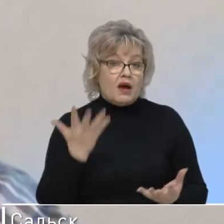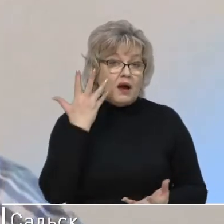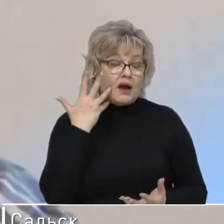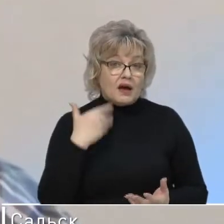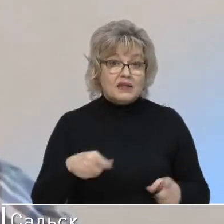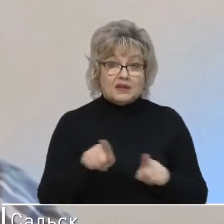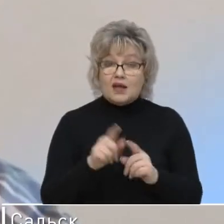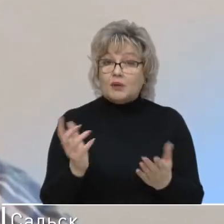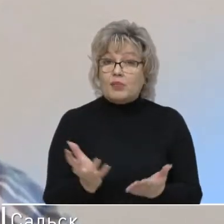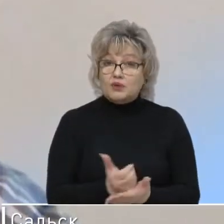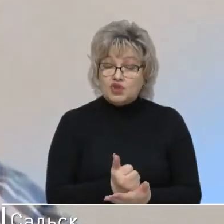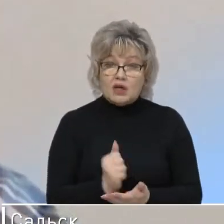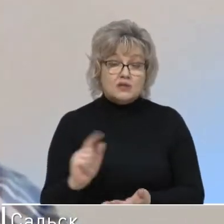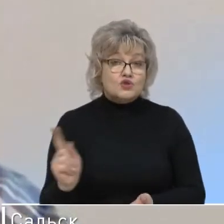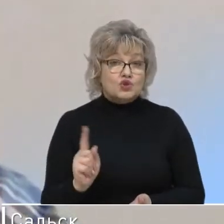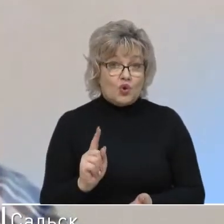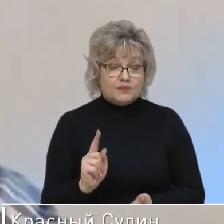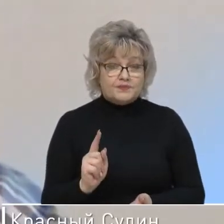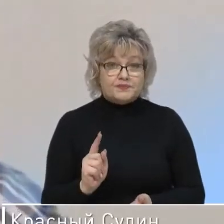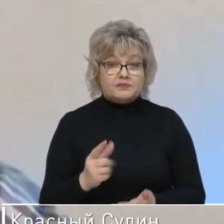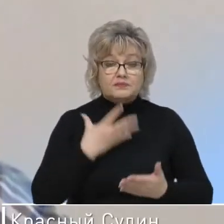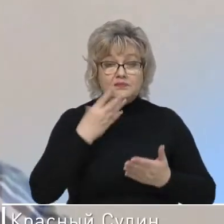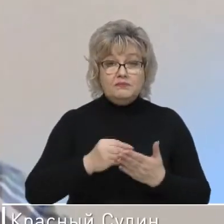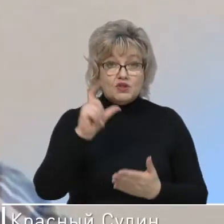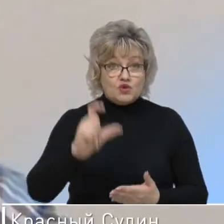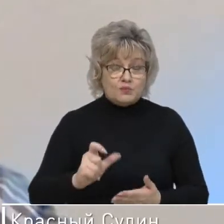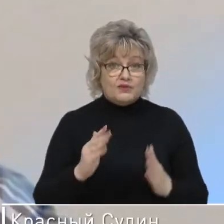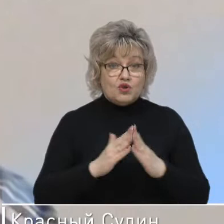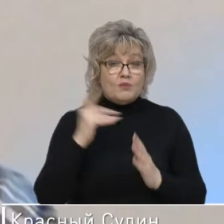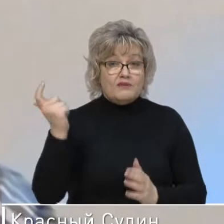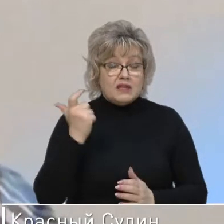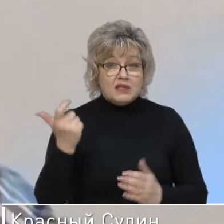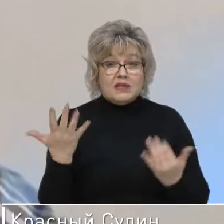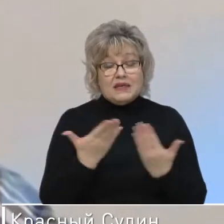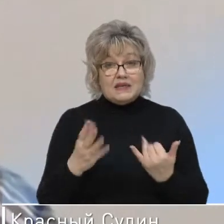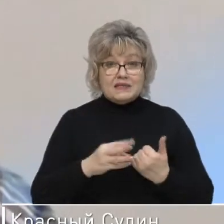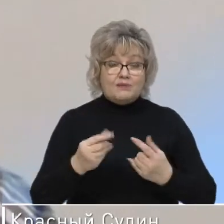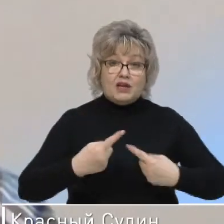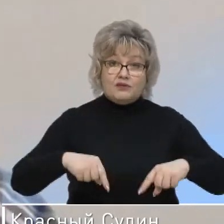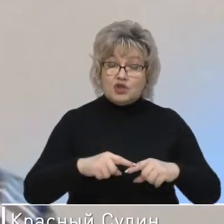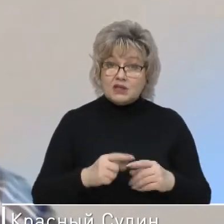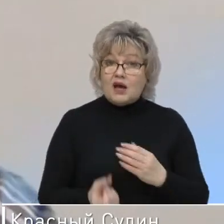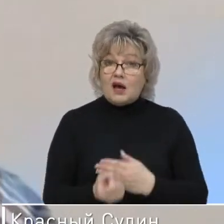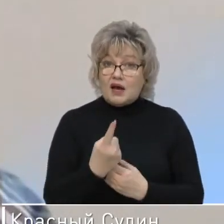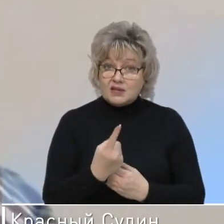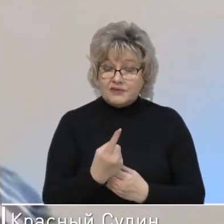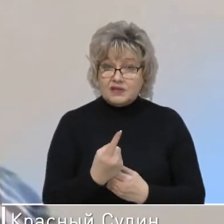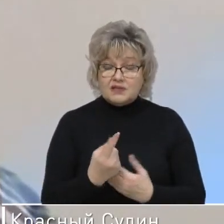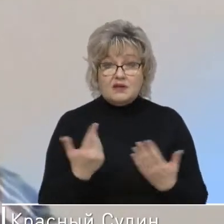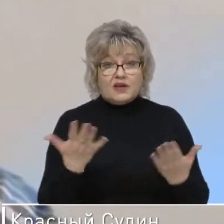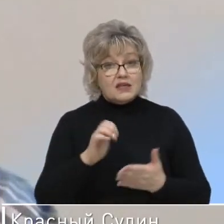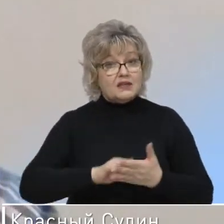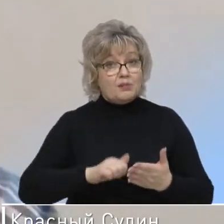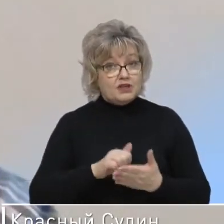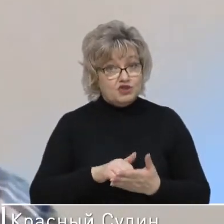так получается, что собственник домовладения, либо какого-то земельного участка оказывается в силу каких-то